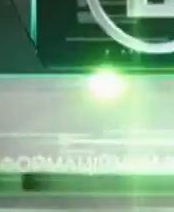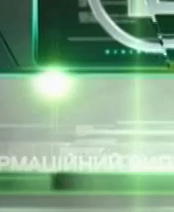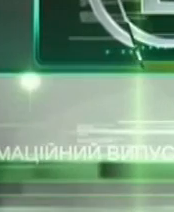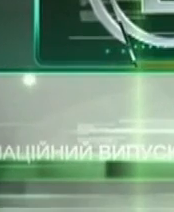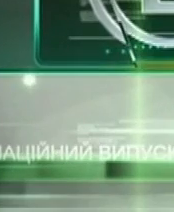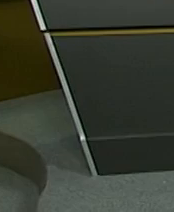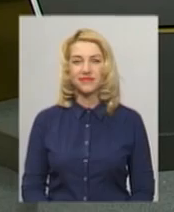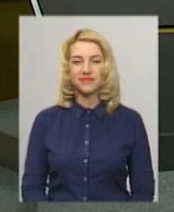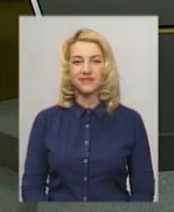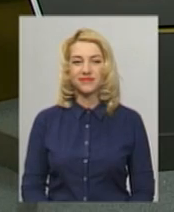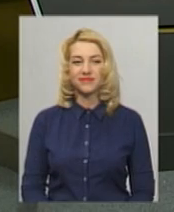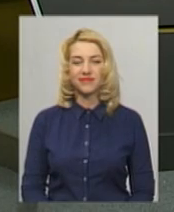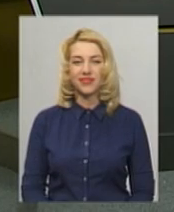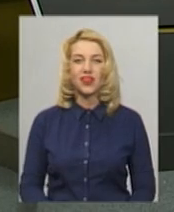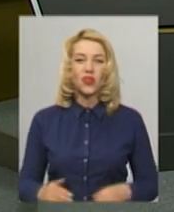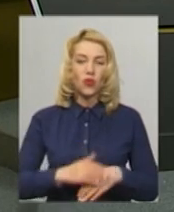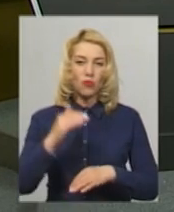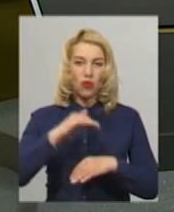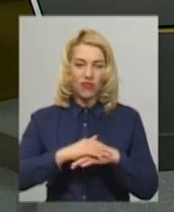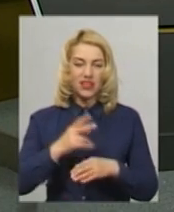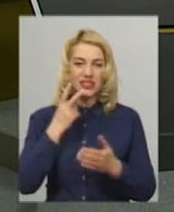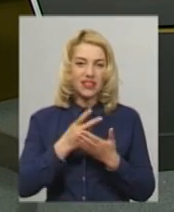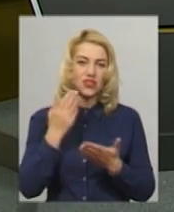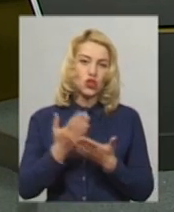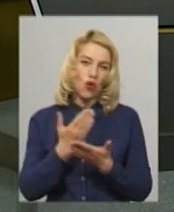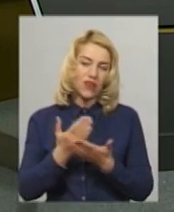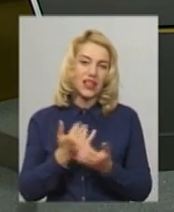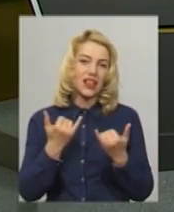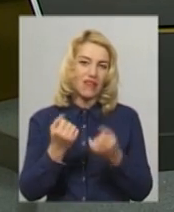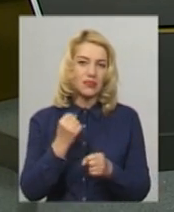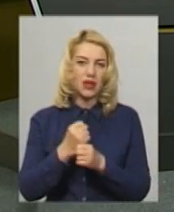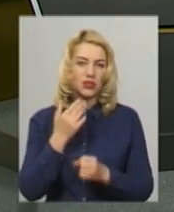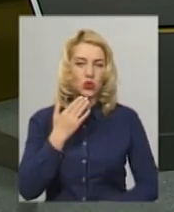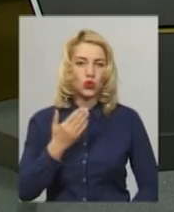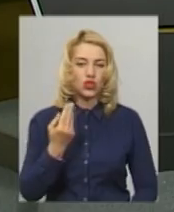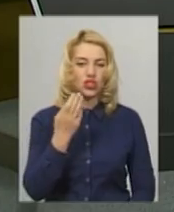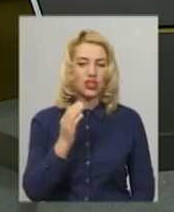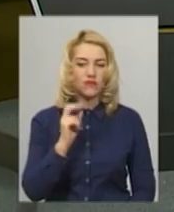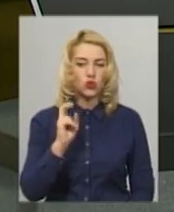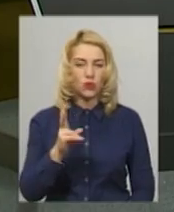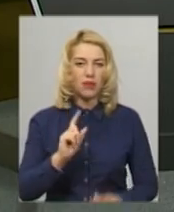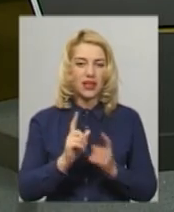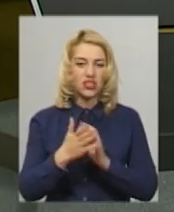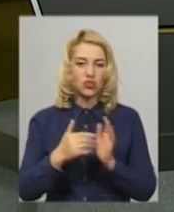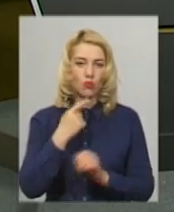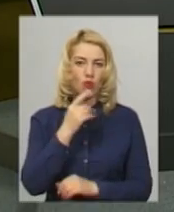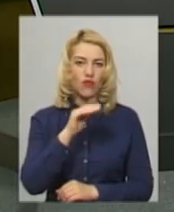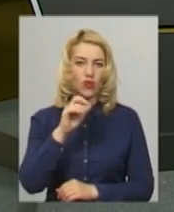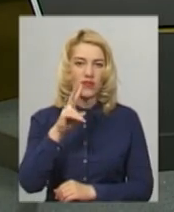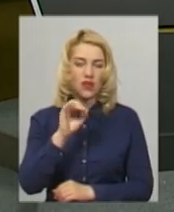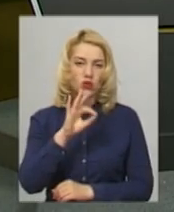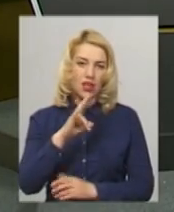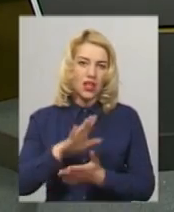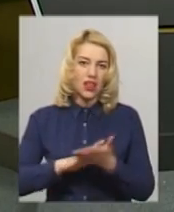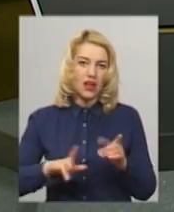Музика Доброго вечора, в ефірі новини. У студії для вас працює Катерина Шевчук, на жест вумову перекладає Оксана Фіновська.